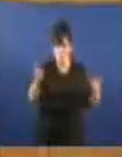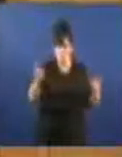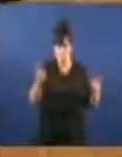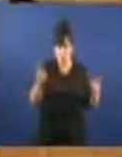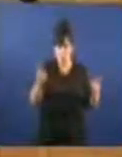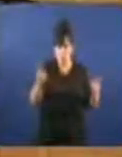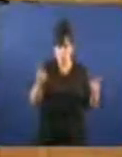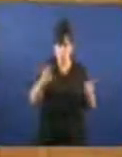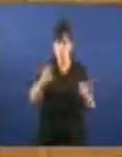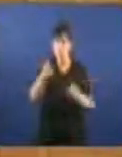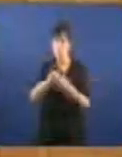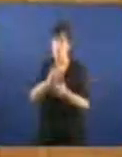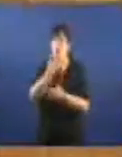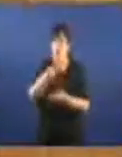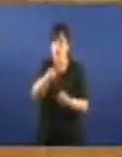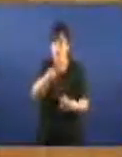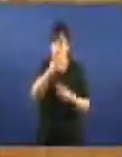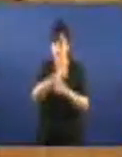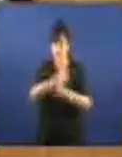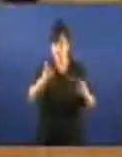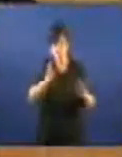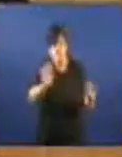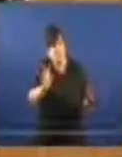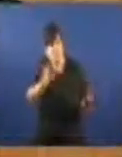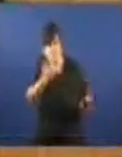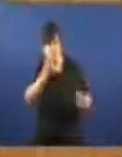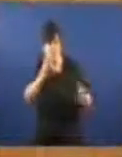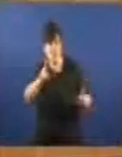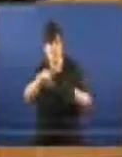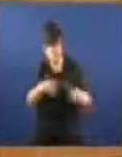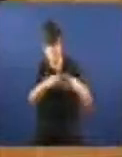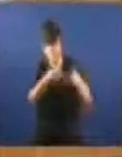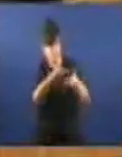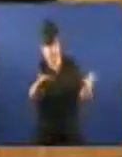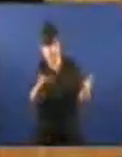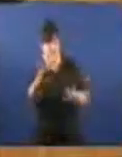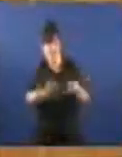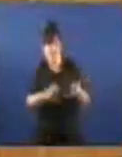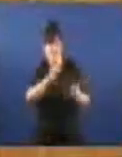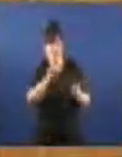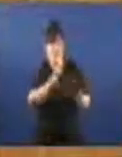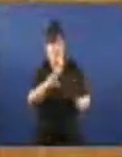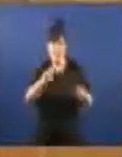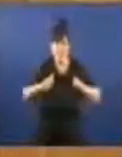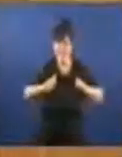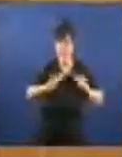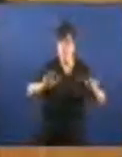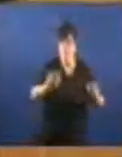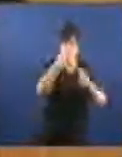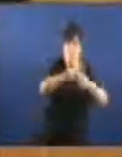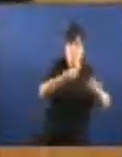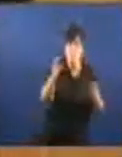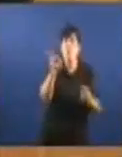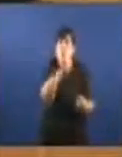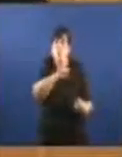públicas Pero para a sociedade o custo da sanidade é o custo da sanidade pública e privada A diferencia é que a pública